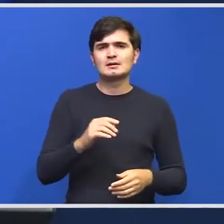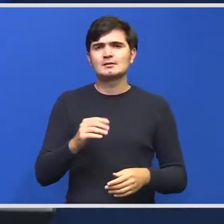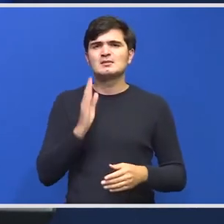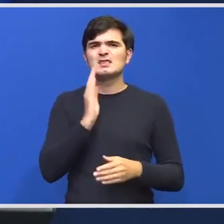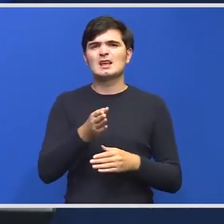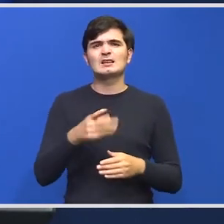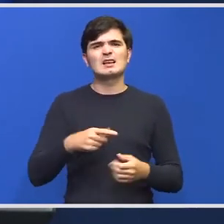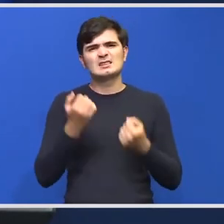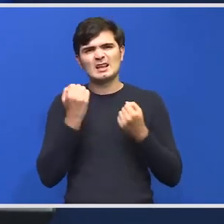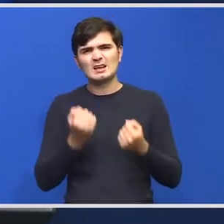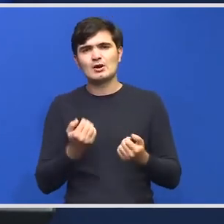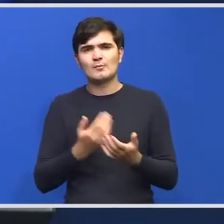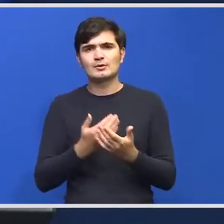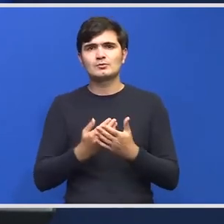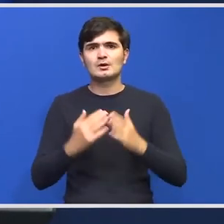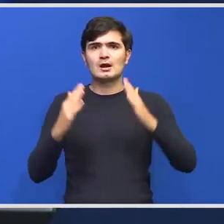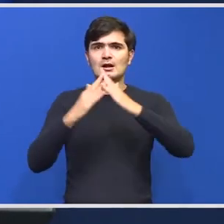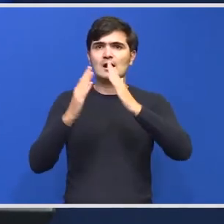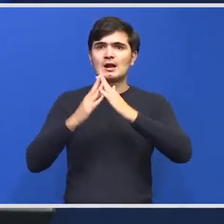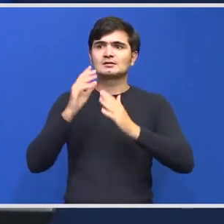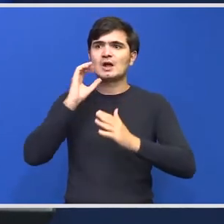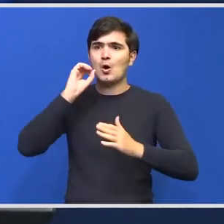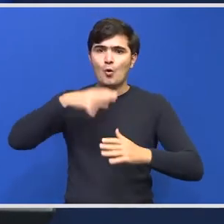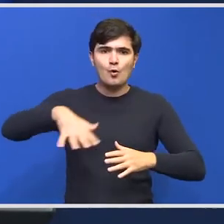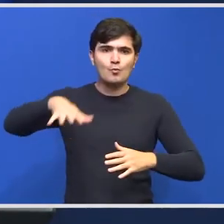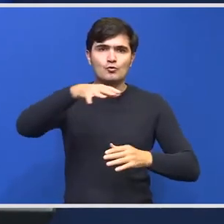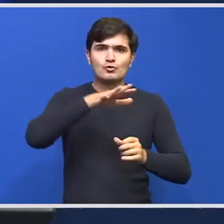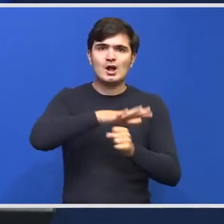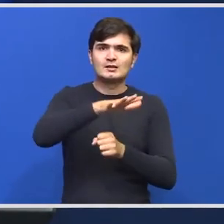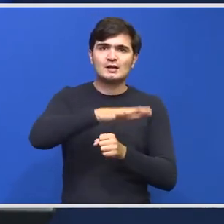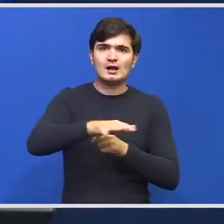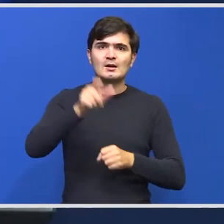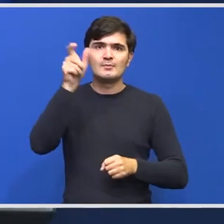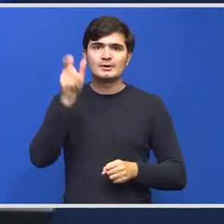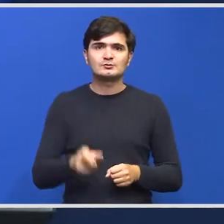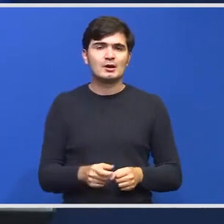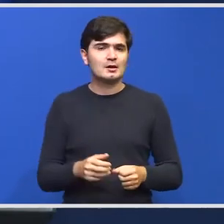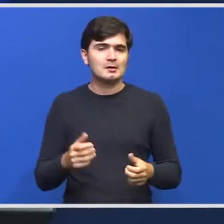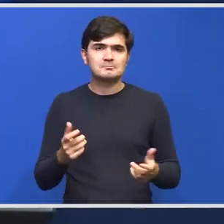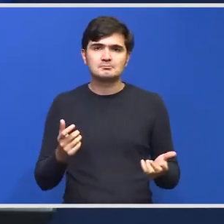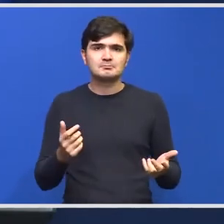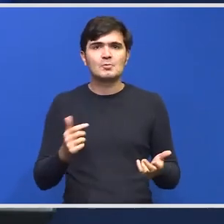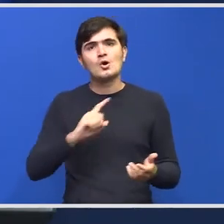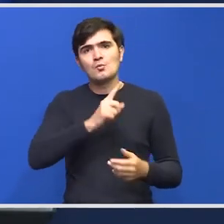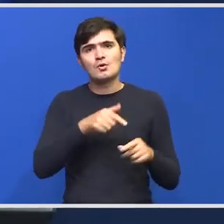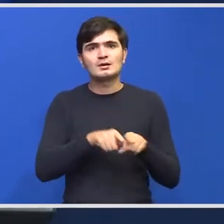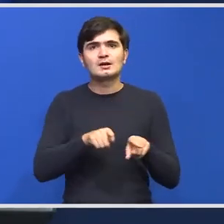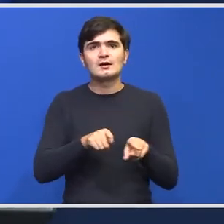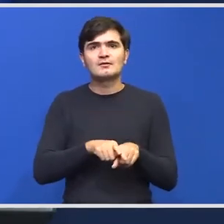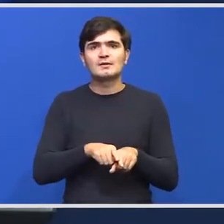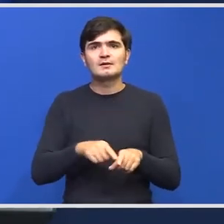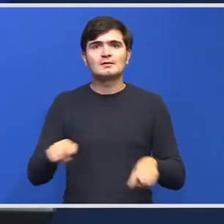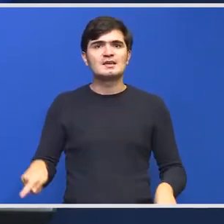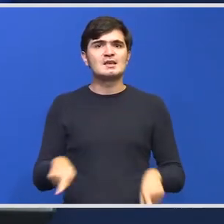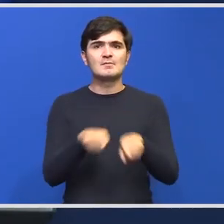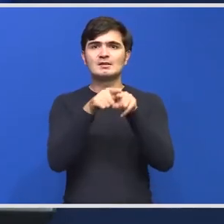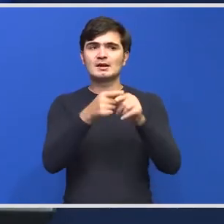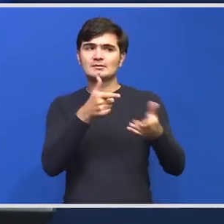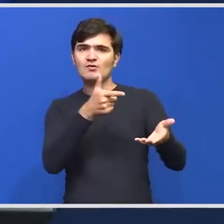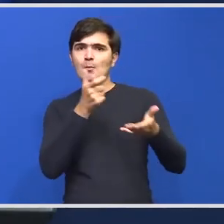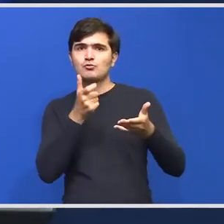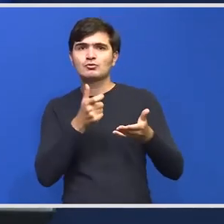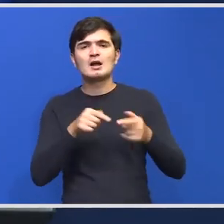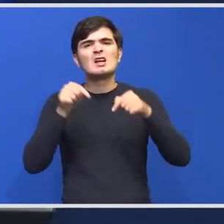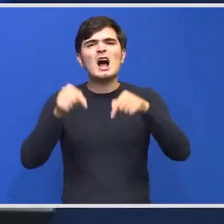când este în casă omului sau în curtea omului și este un atac imminent asupra persoanei se poate recurge și la extragerea imediată în schimb